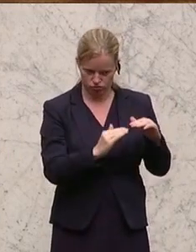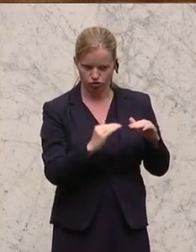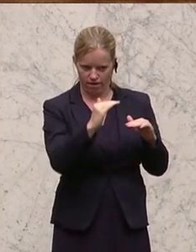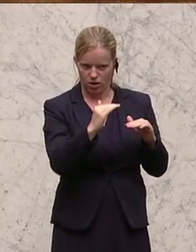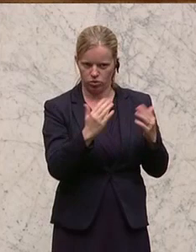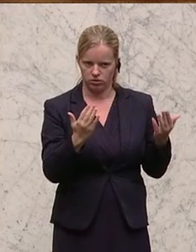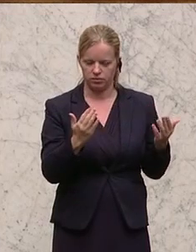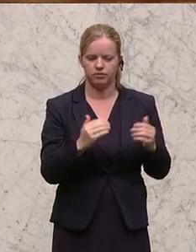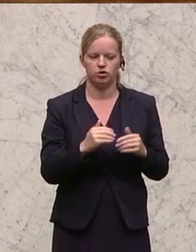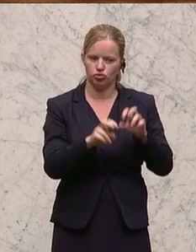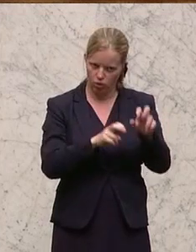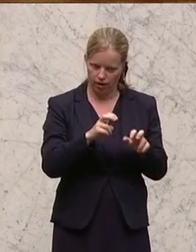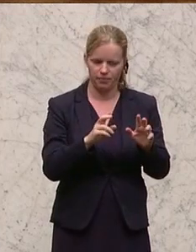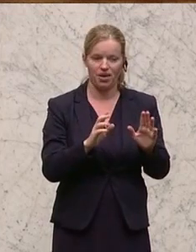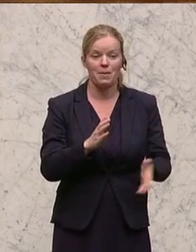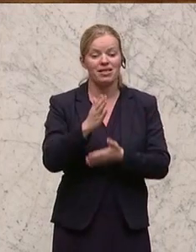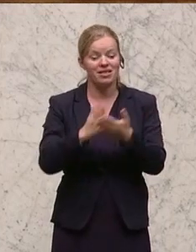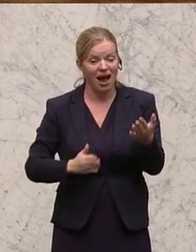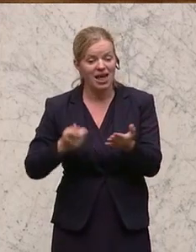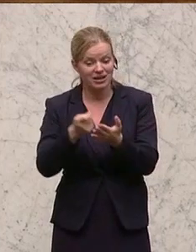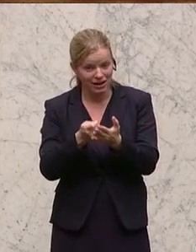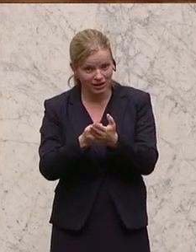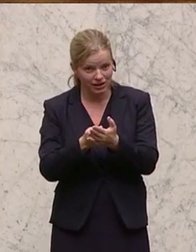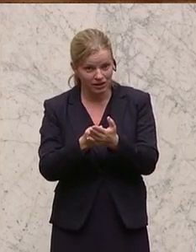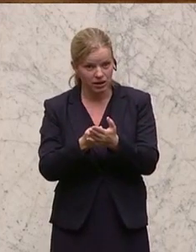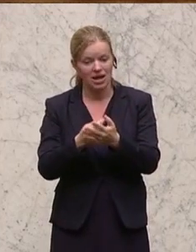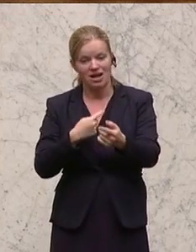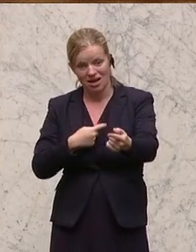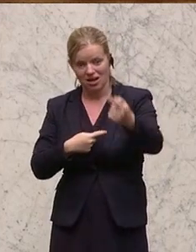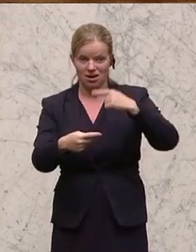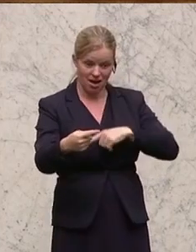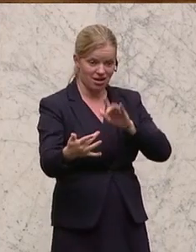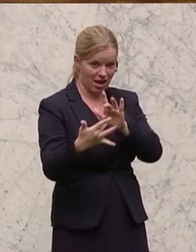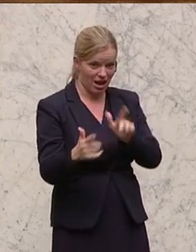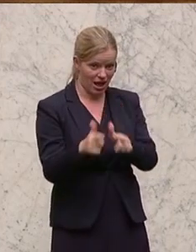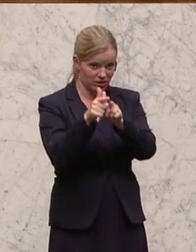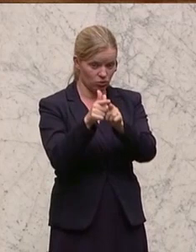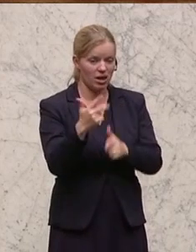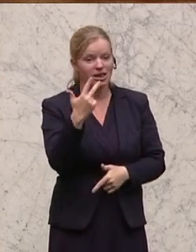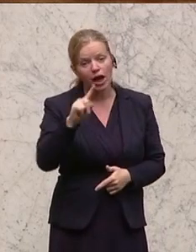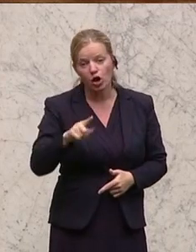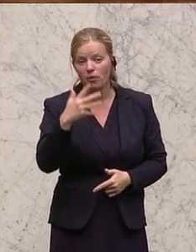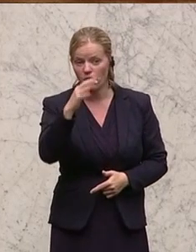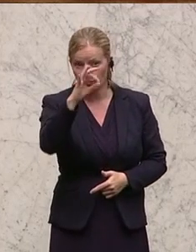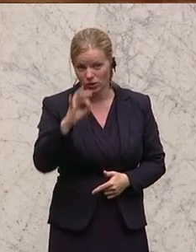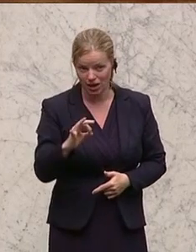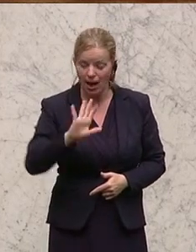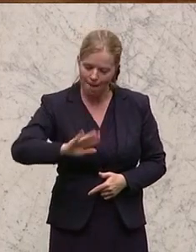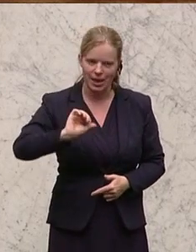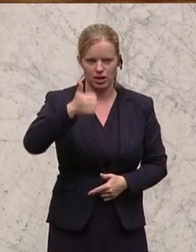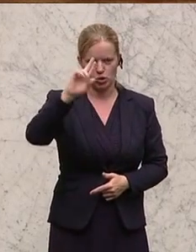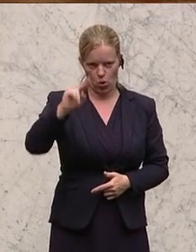Staffelung der Steuer. Bei Teilentgeltlichkeit haben wir von der Gegenleistung 3,5 Prozent gleich vom ersten Euro